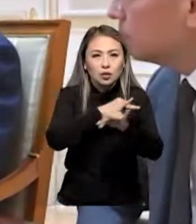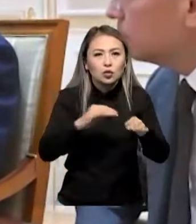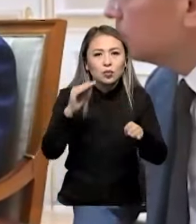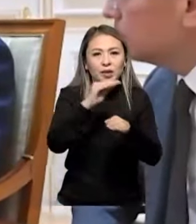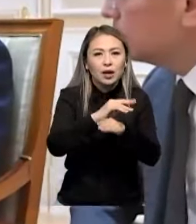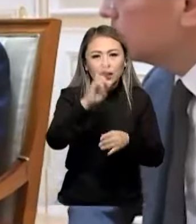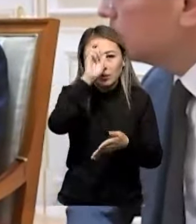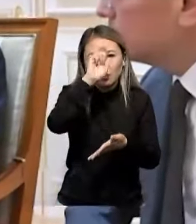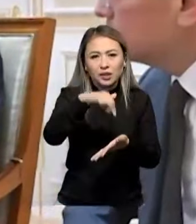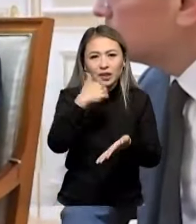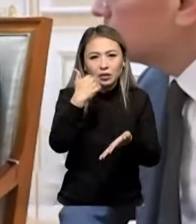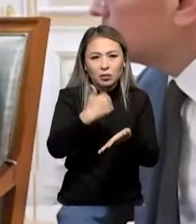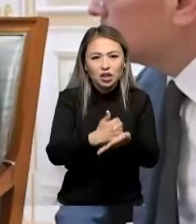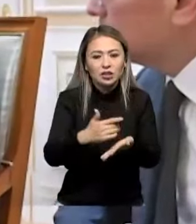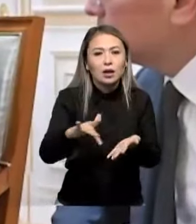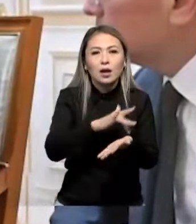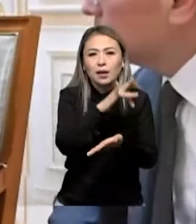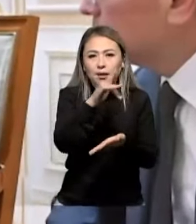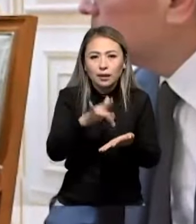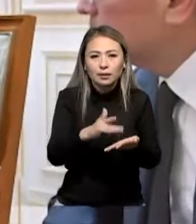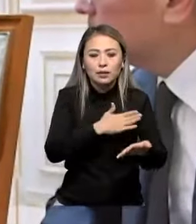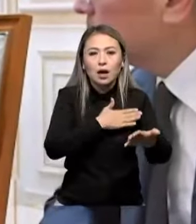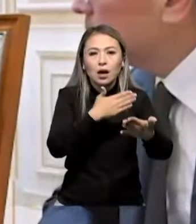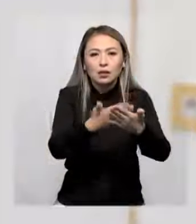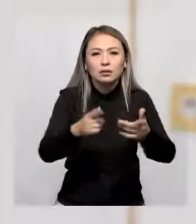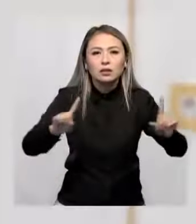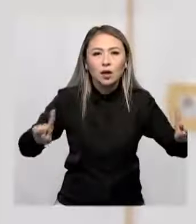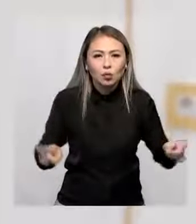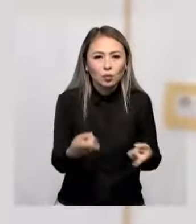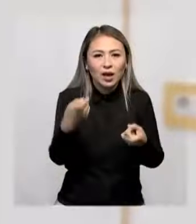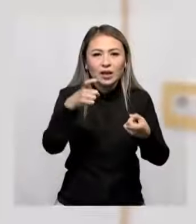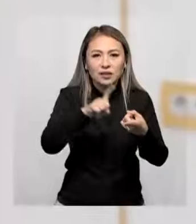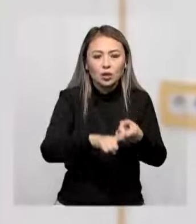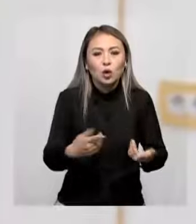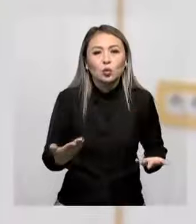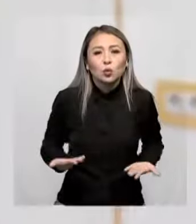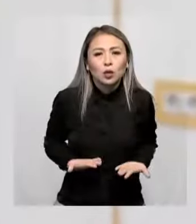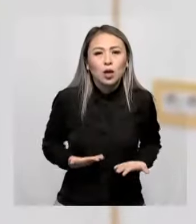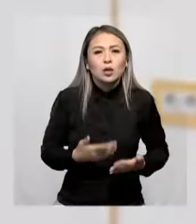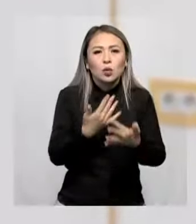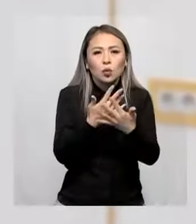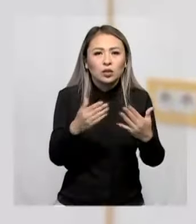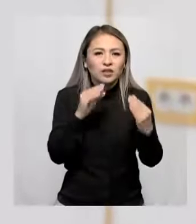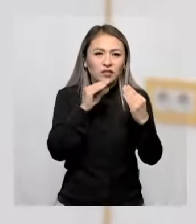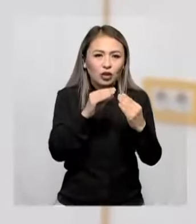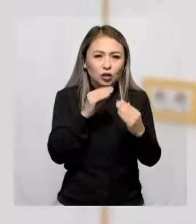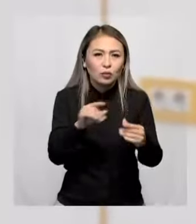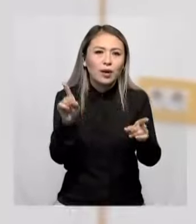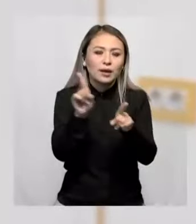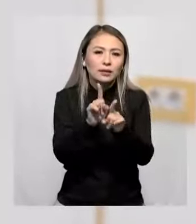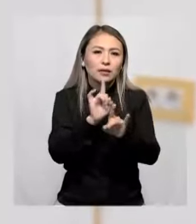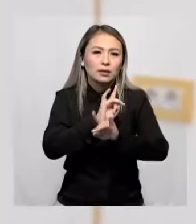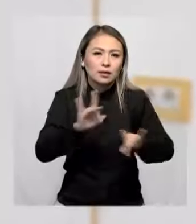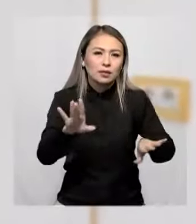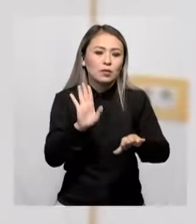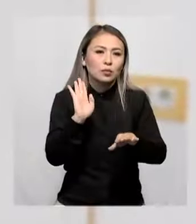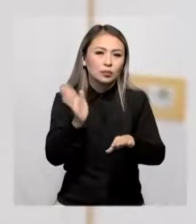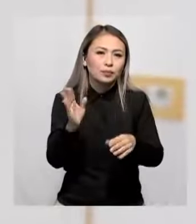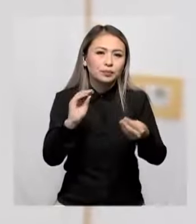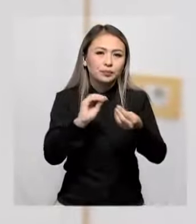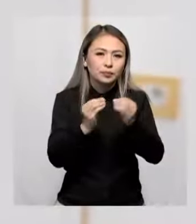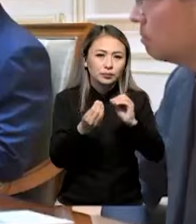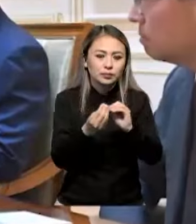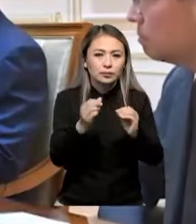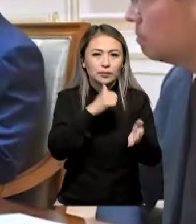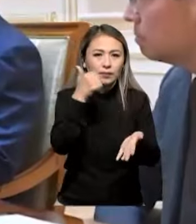талқыланды. Сонымен қаттар, мемлекет башысына қалалардың қарқынды дамуына байланысты, тұңдаған көлік инфрақұрылымын айтарлықтай салмақ